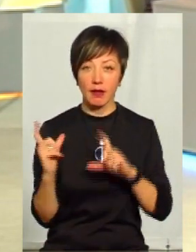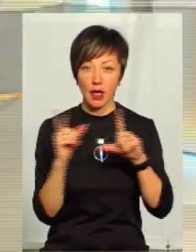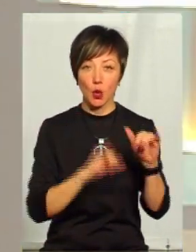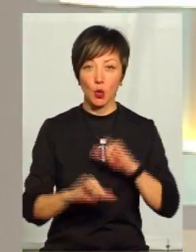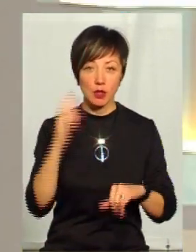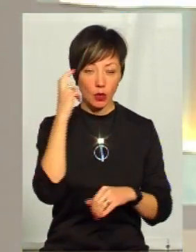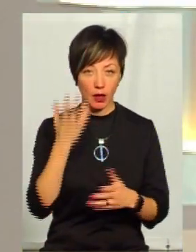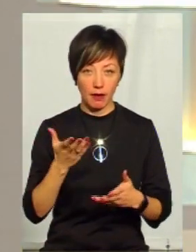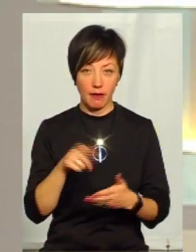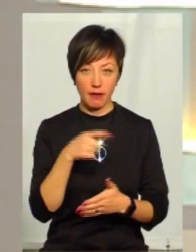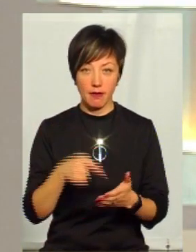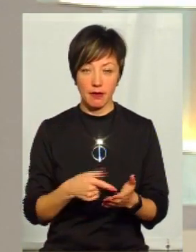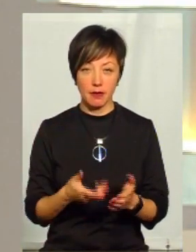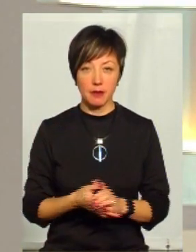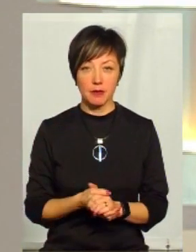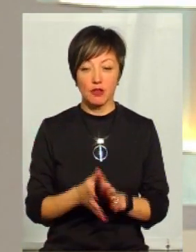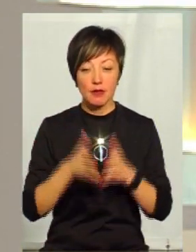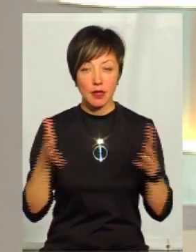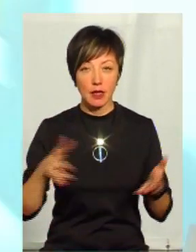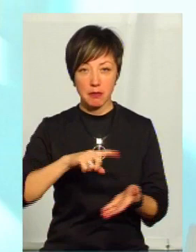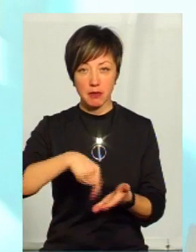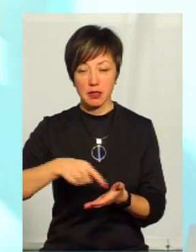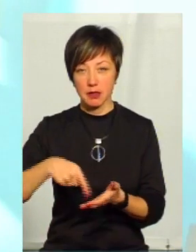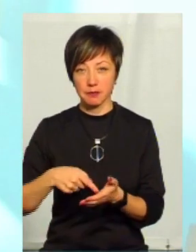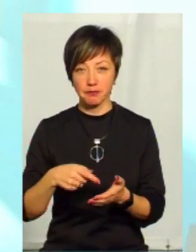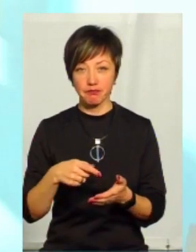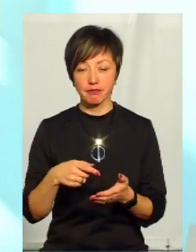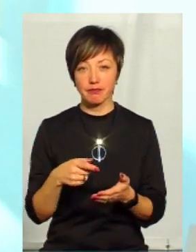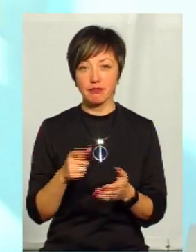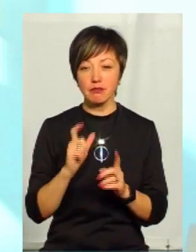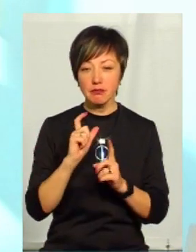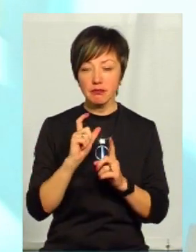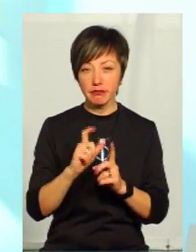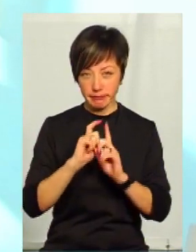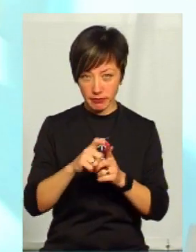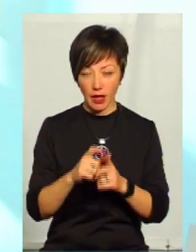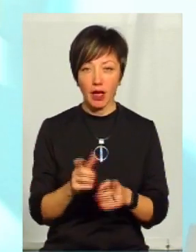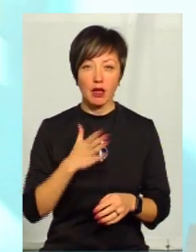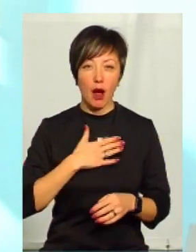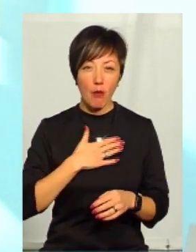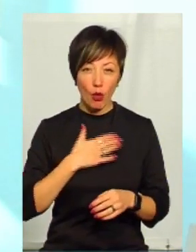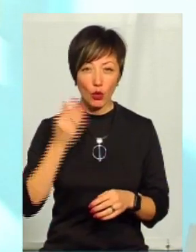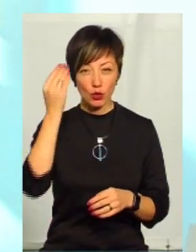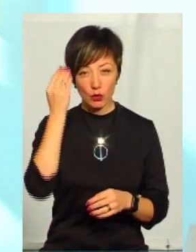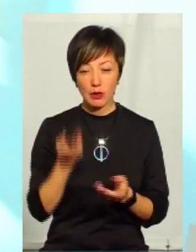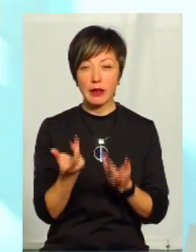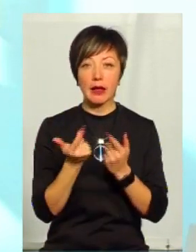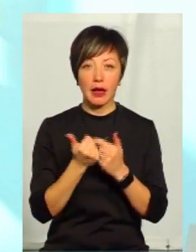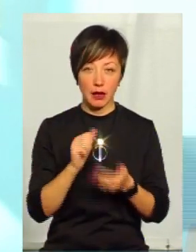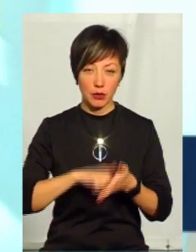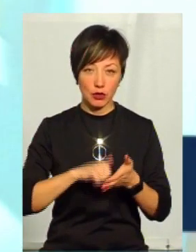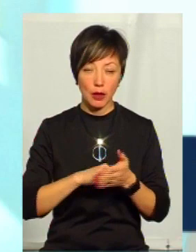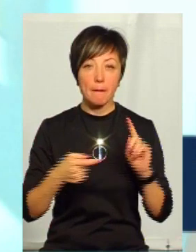їдуть кудись до Києва чи в інші якісь великі міста? На мою думку, тут декілька чинників. Перше – це те,